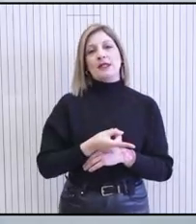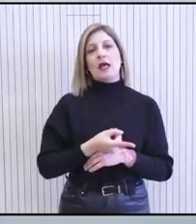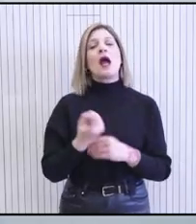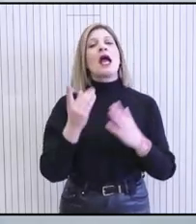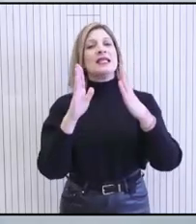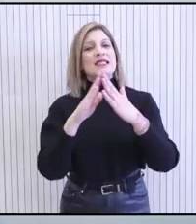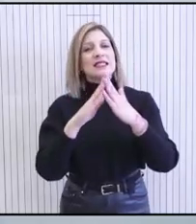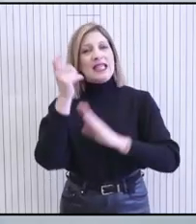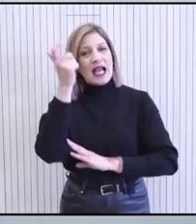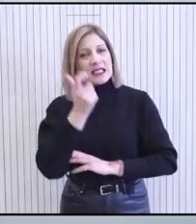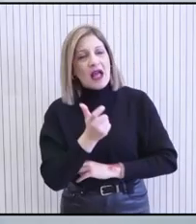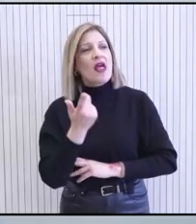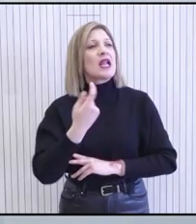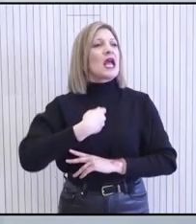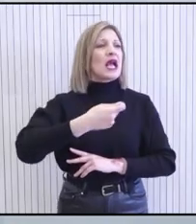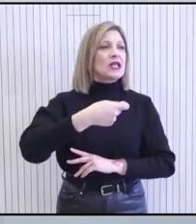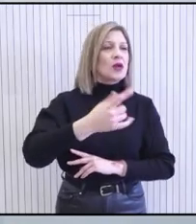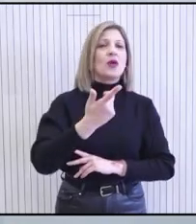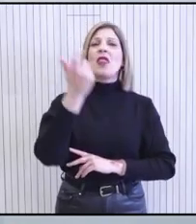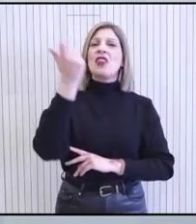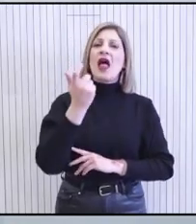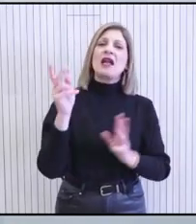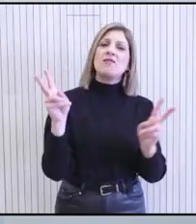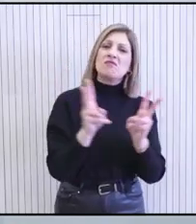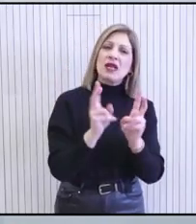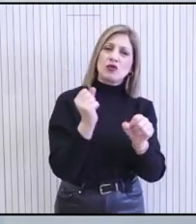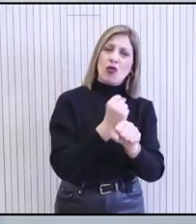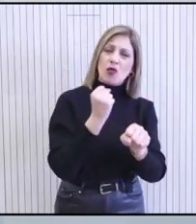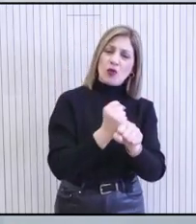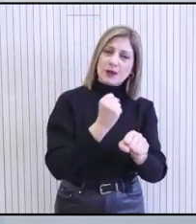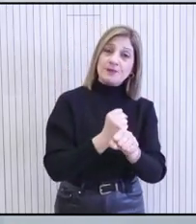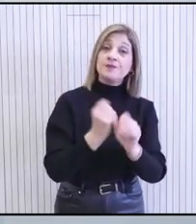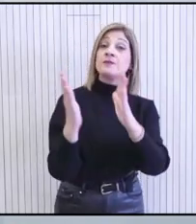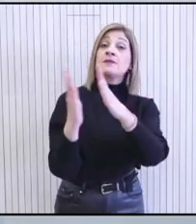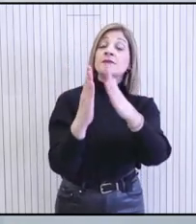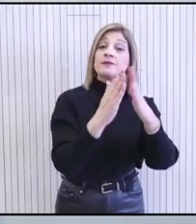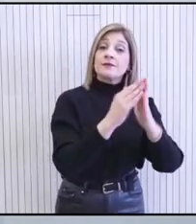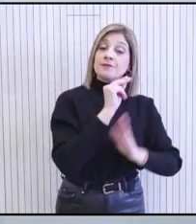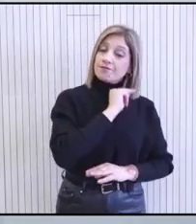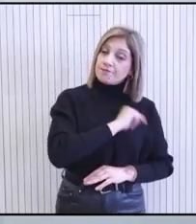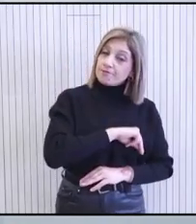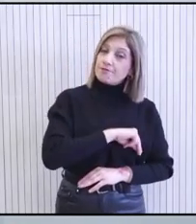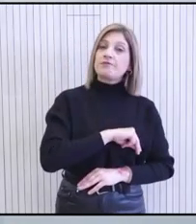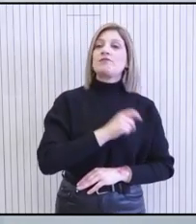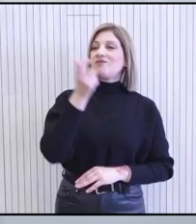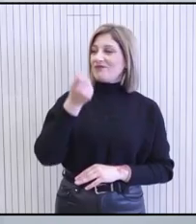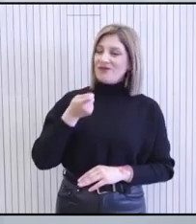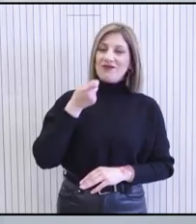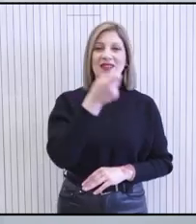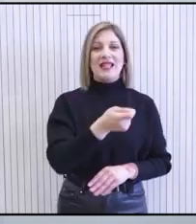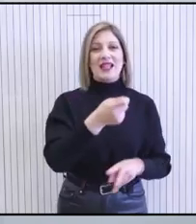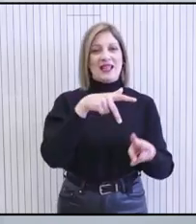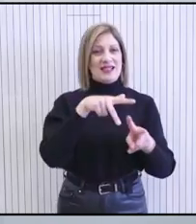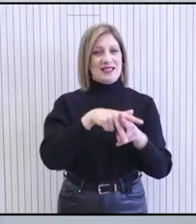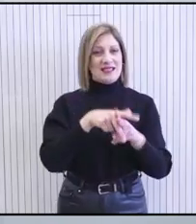στεγαστικά δάνεια καταναλωτικά ή δάνεια για μικρές επιχειρήσεις. Τα νοικοκυριά μπορούν να αποφεληθούν από πιο προσιτές χρηματοδοτήσεις για